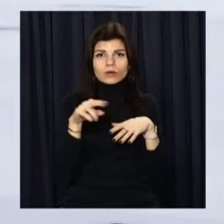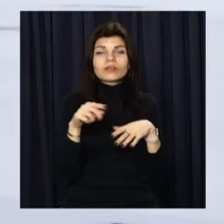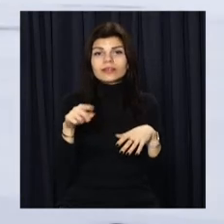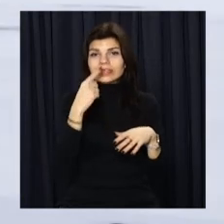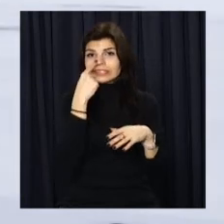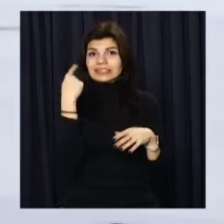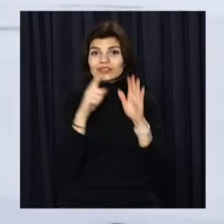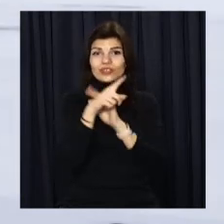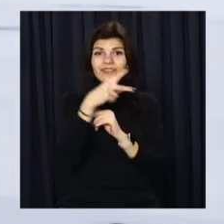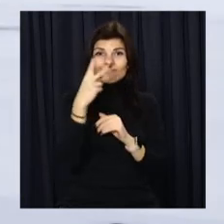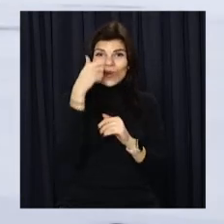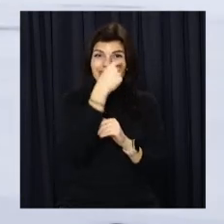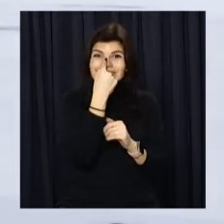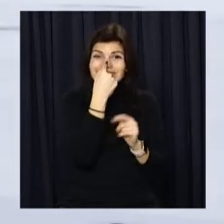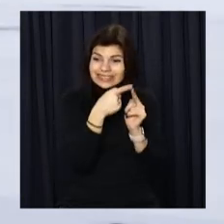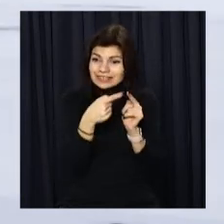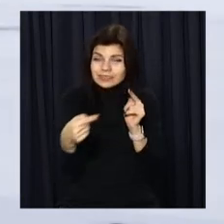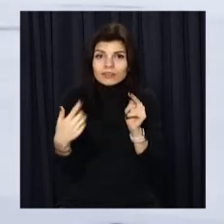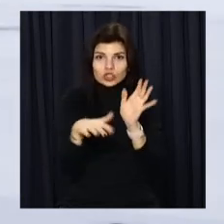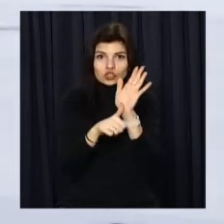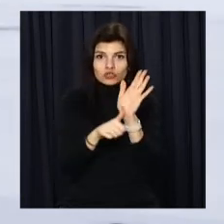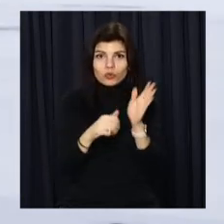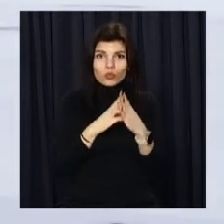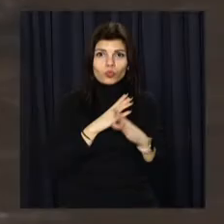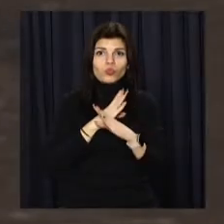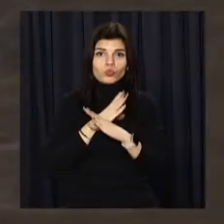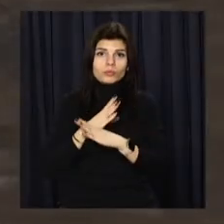2022 року на Дніпропетровщині.